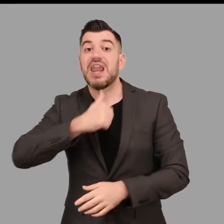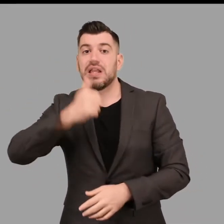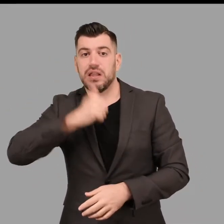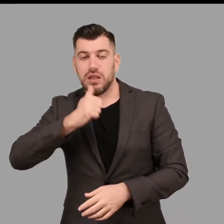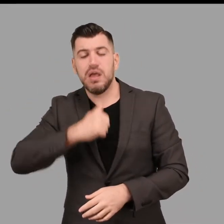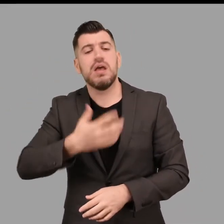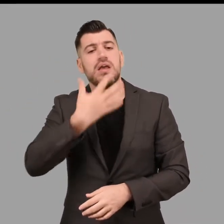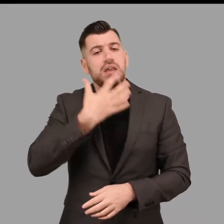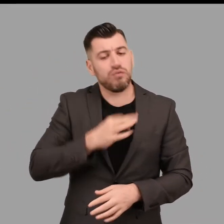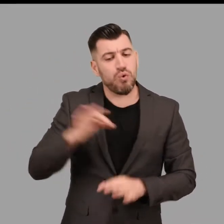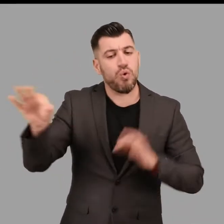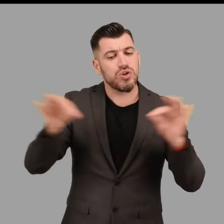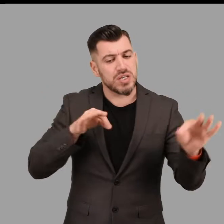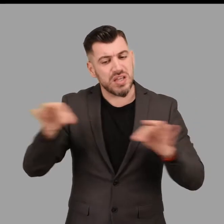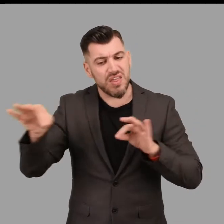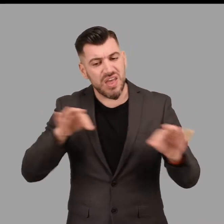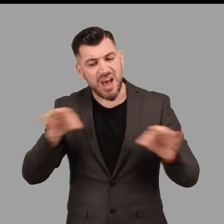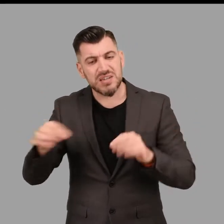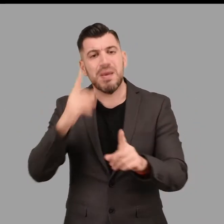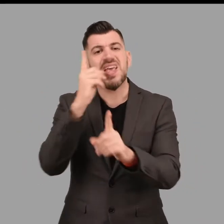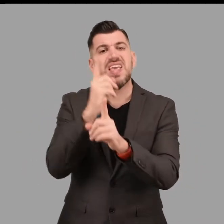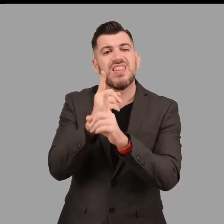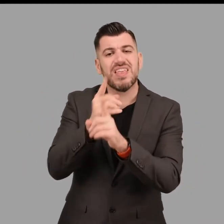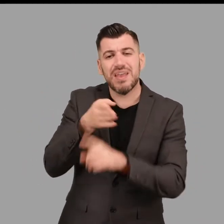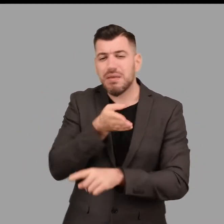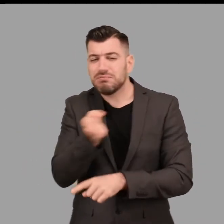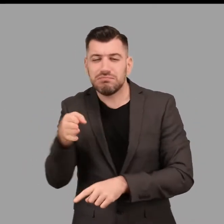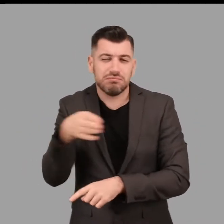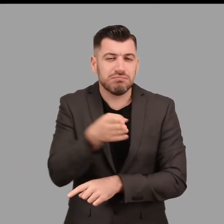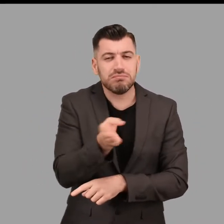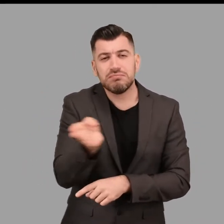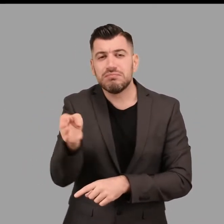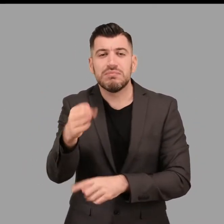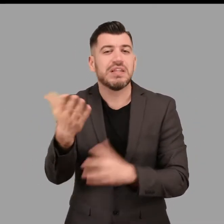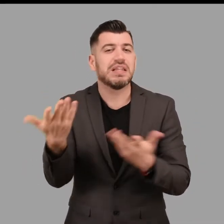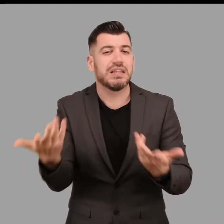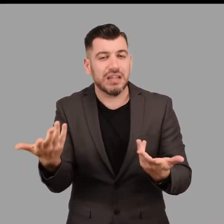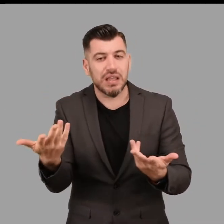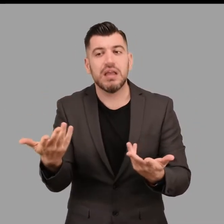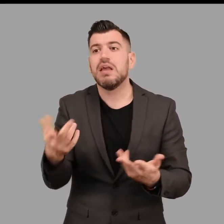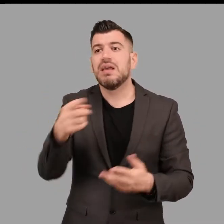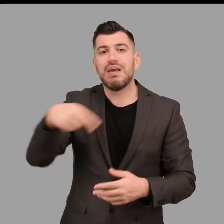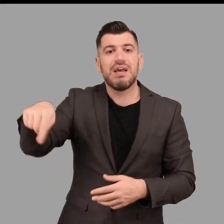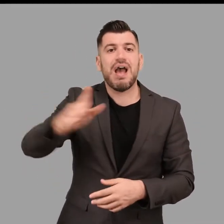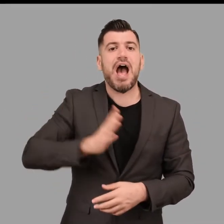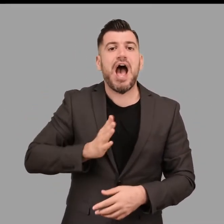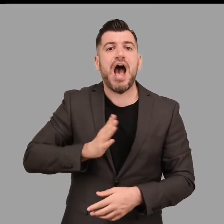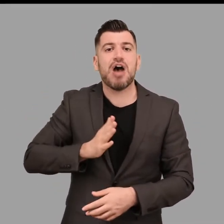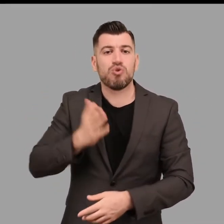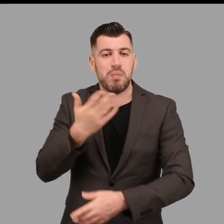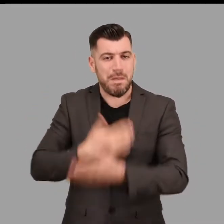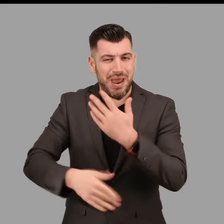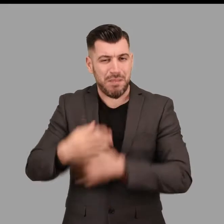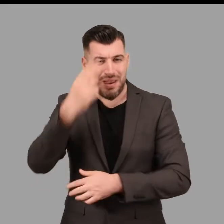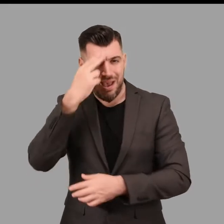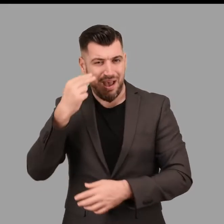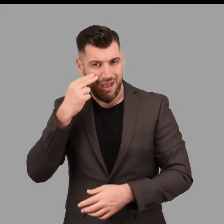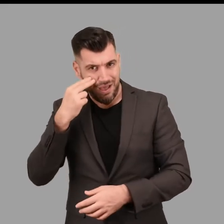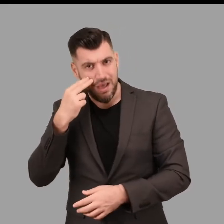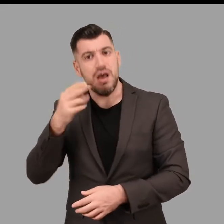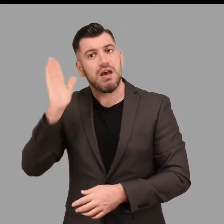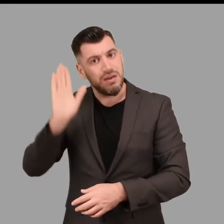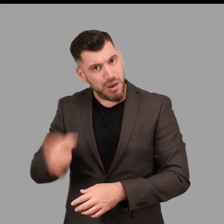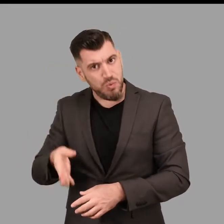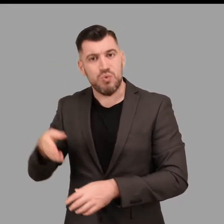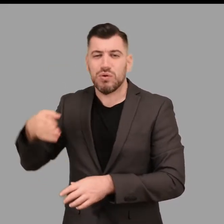η εκπαιδευτική περιήγηση απτικού χαρακτήρα με τίτλο «Το μουσείο με άλλα μάτια», σε συνεργασία με την εκπαιδευτικό Ειρήνη Τσιαούση, την